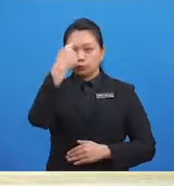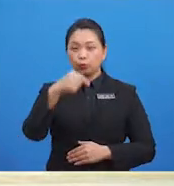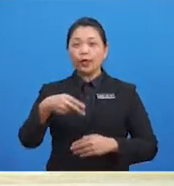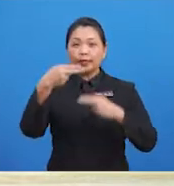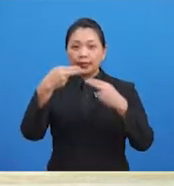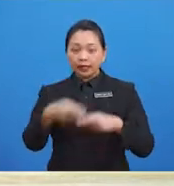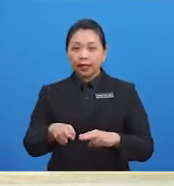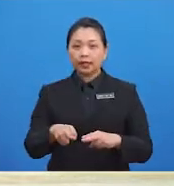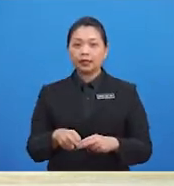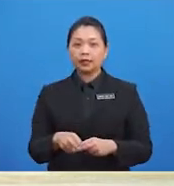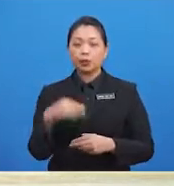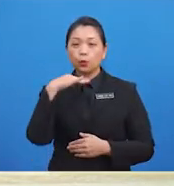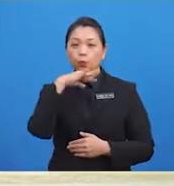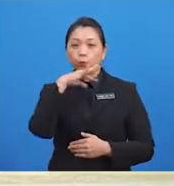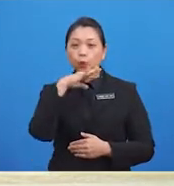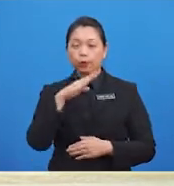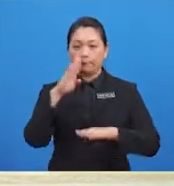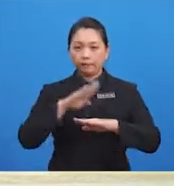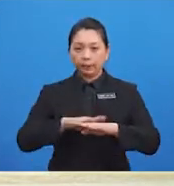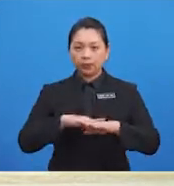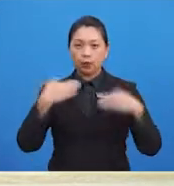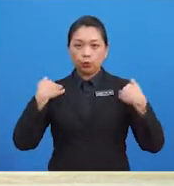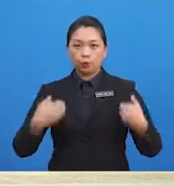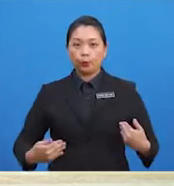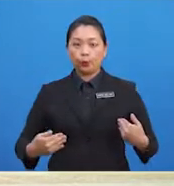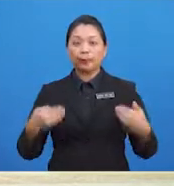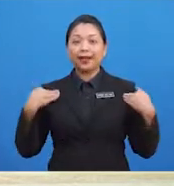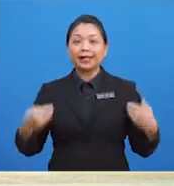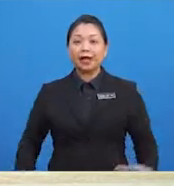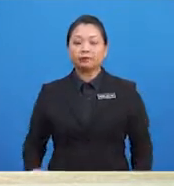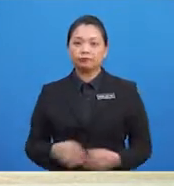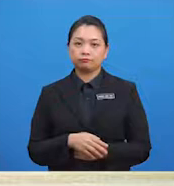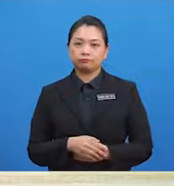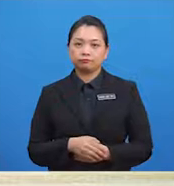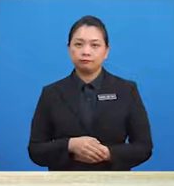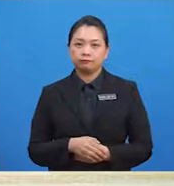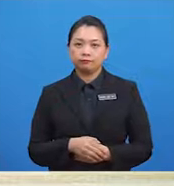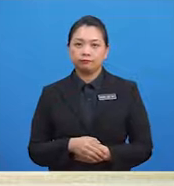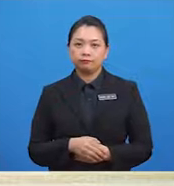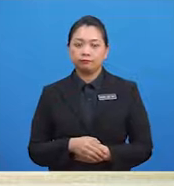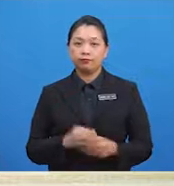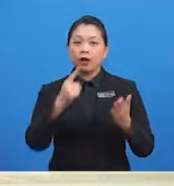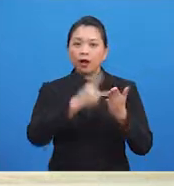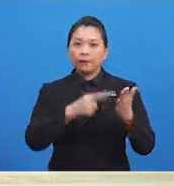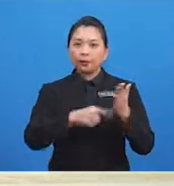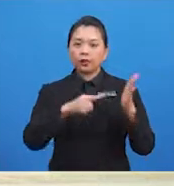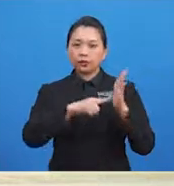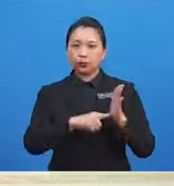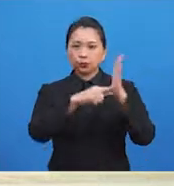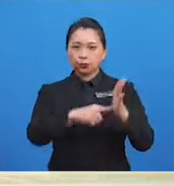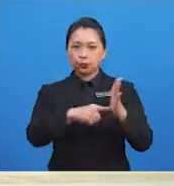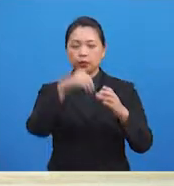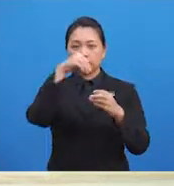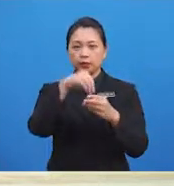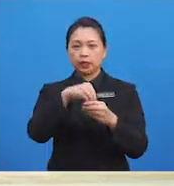ditunjukkan dalam gambar ini? Ya, cuci rambut Kita perlulah